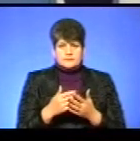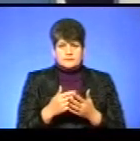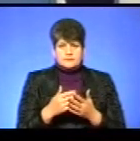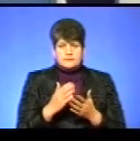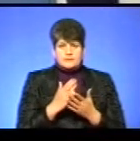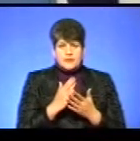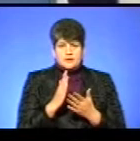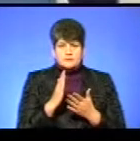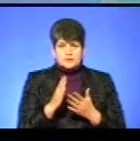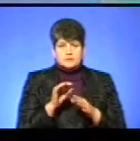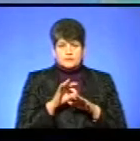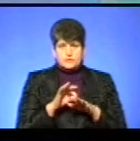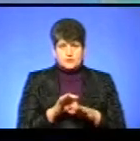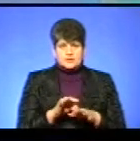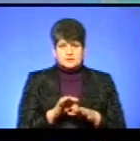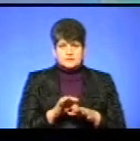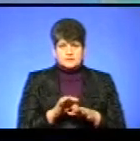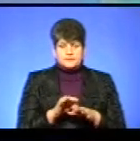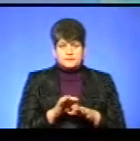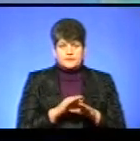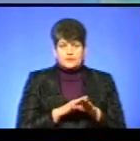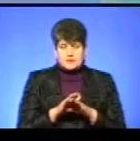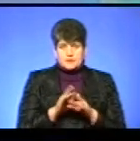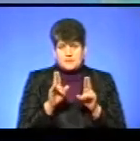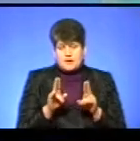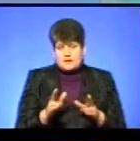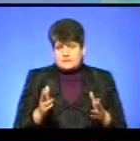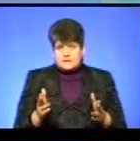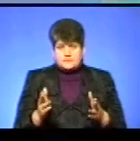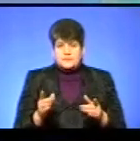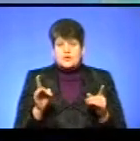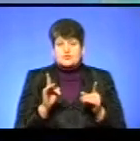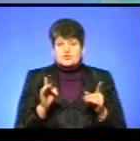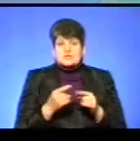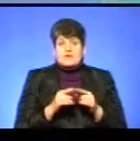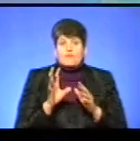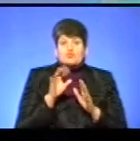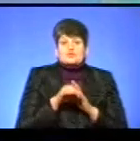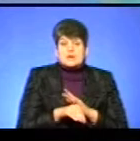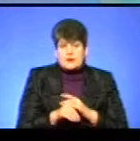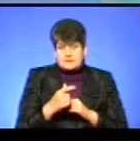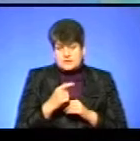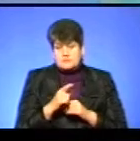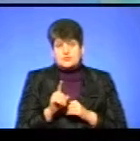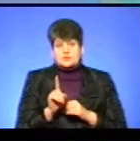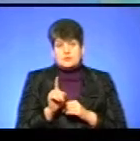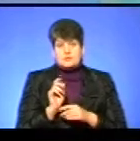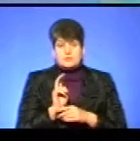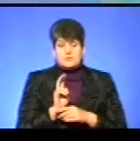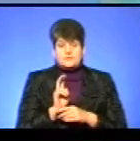має проводитися з дотриманням певних правил. Що воно в себе включає, що люди мають йти в кожну...